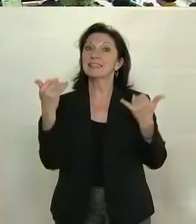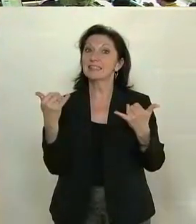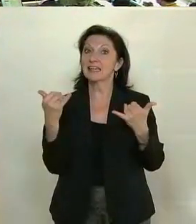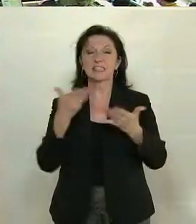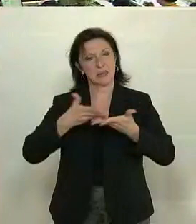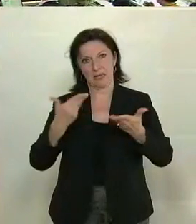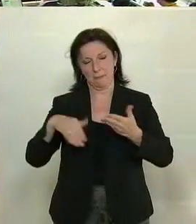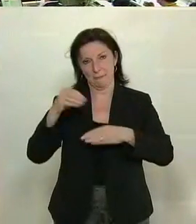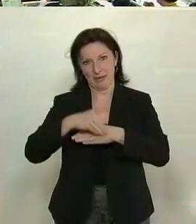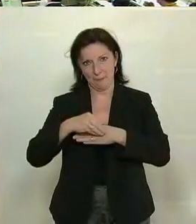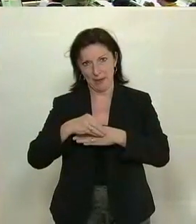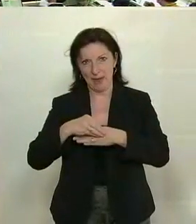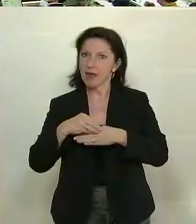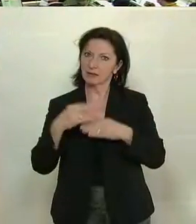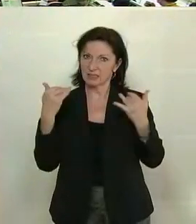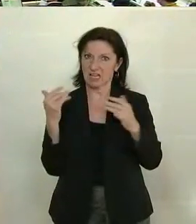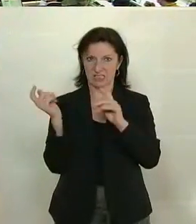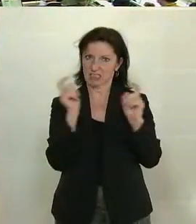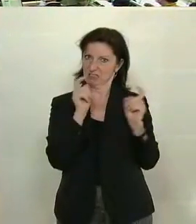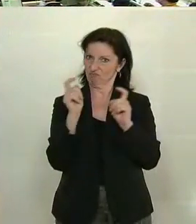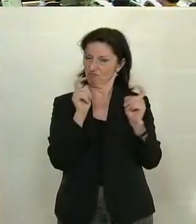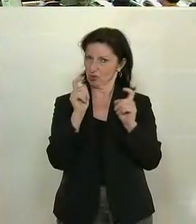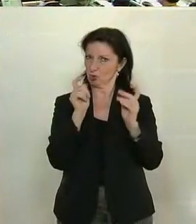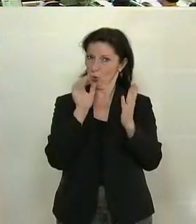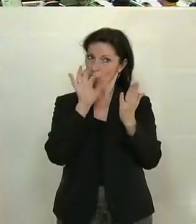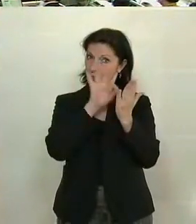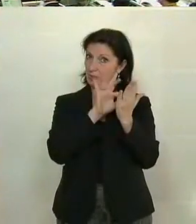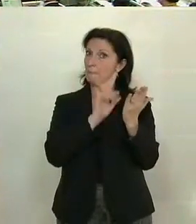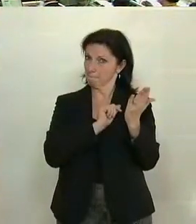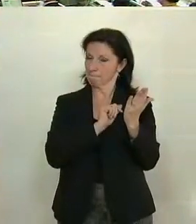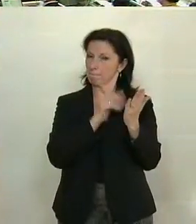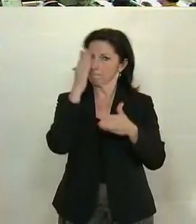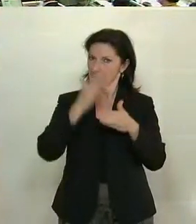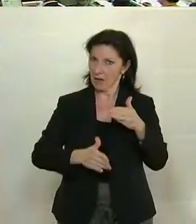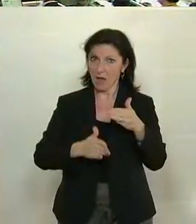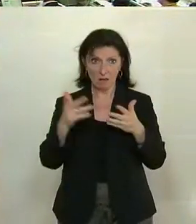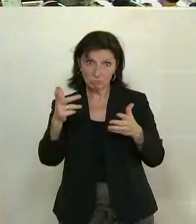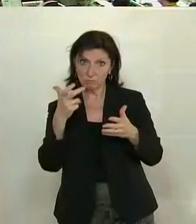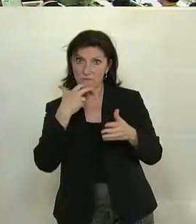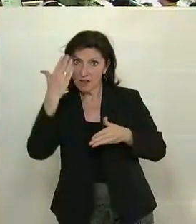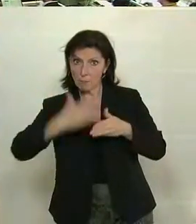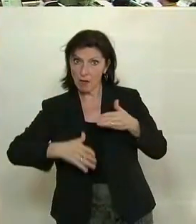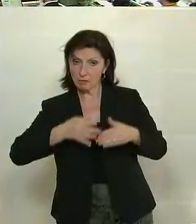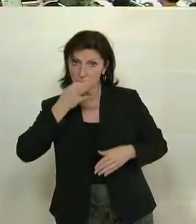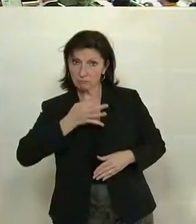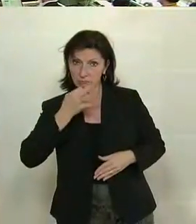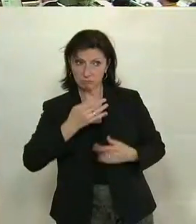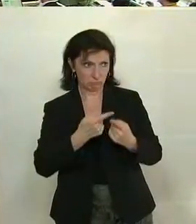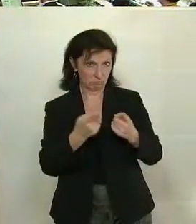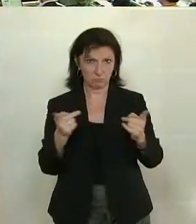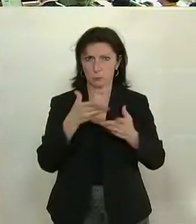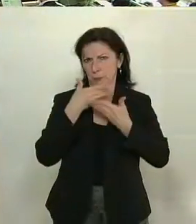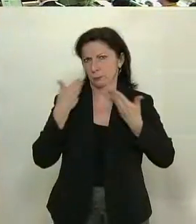und Künstler. Sowohl das als auch die Ministeranklage, den Antrag auf Ministeranklage der